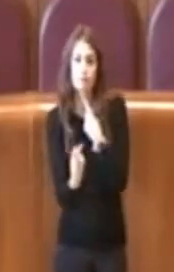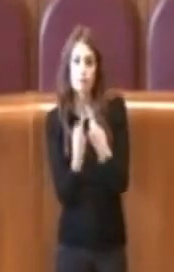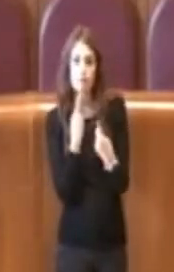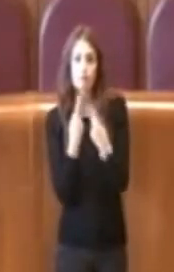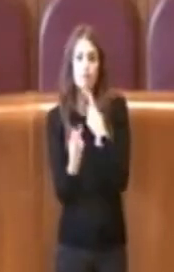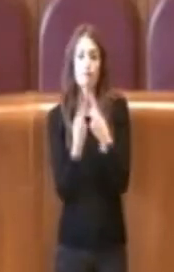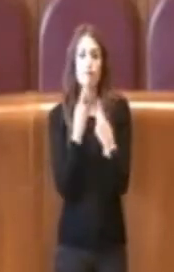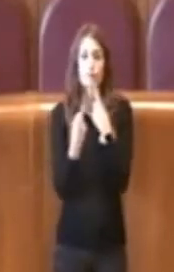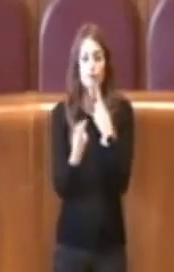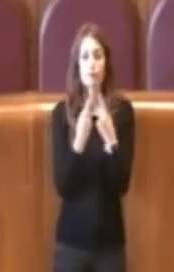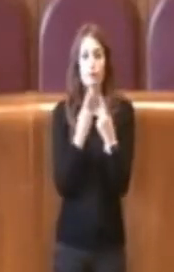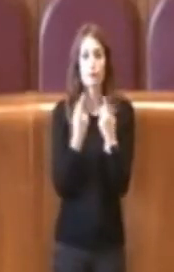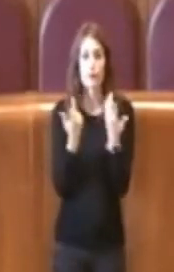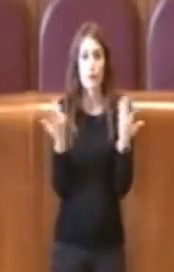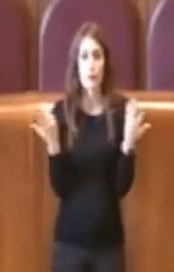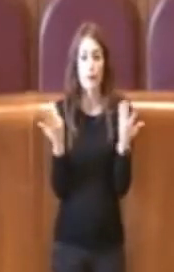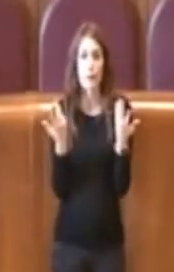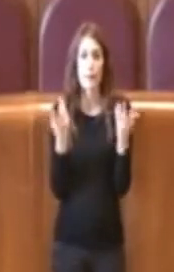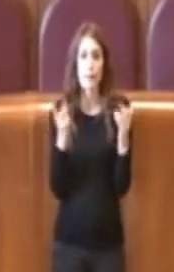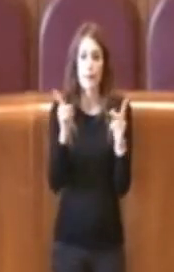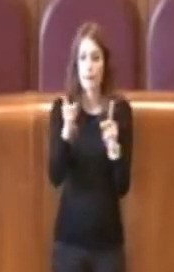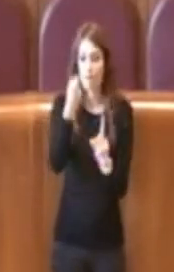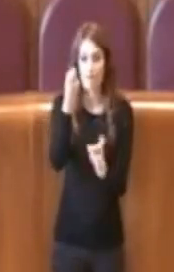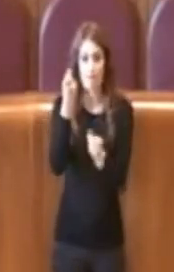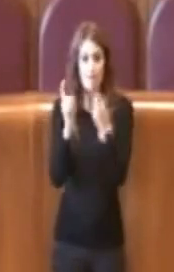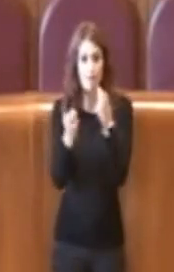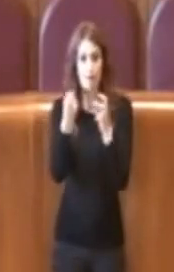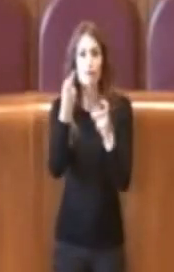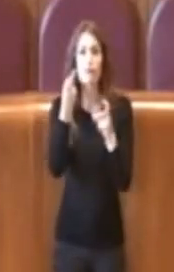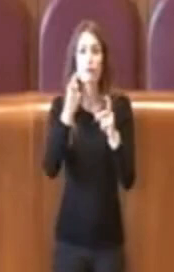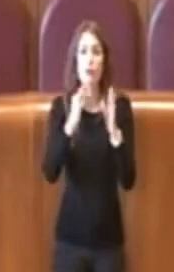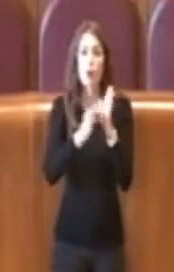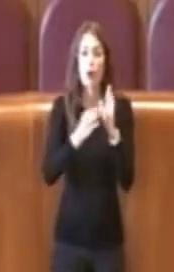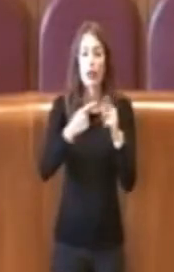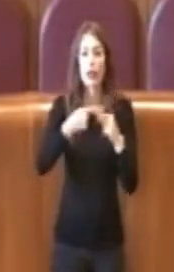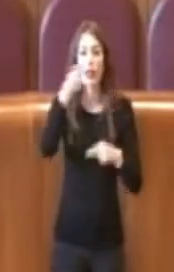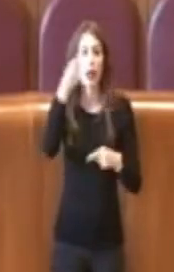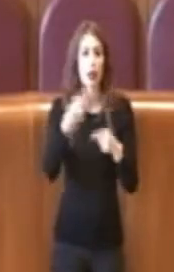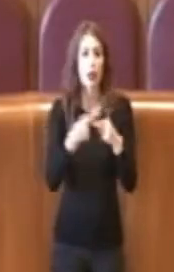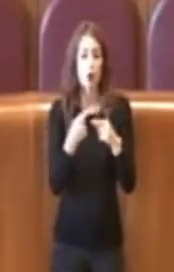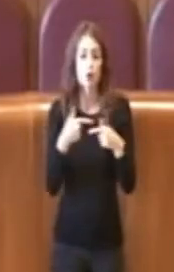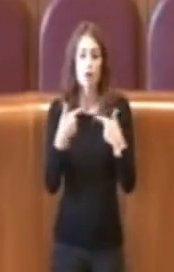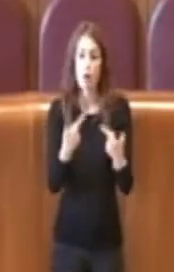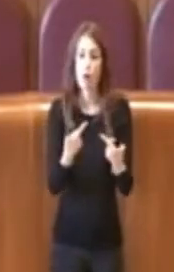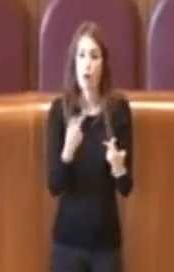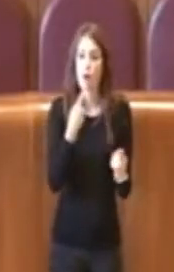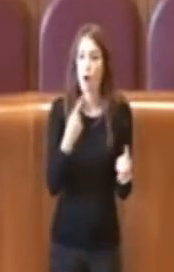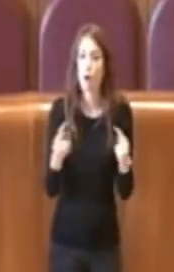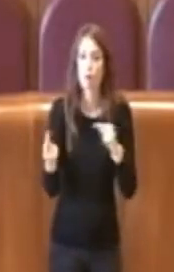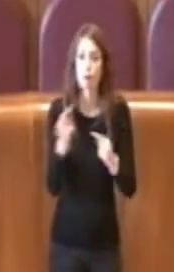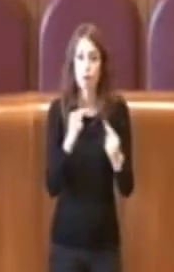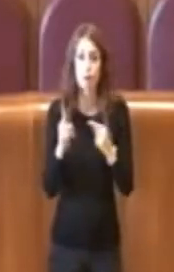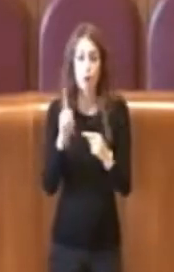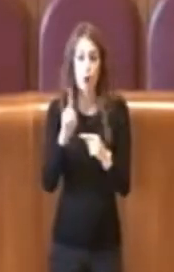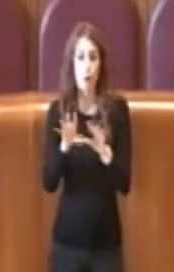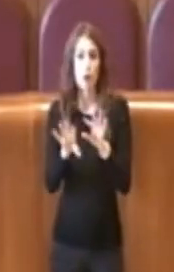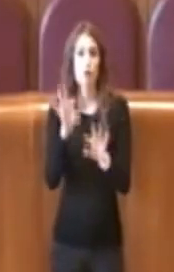comunque gli spunti di queste ordini del giorno anche come indirizzo.